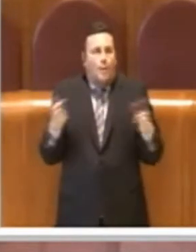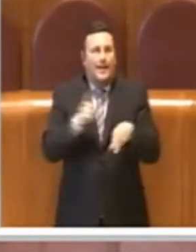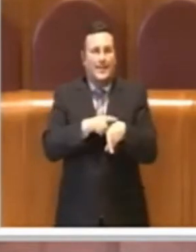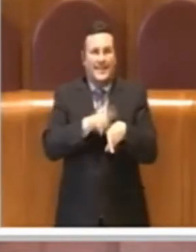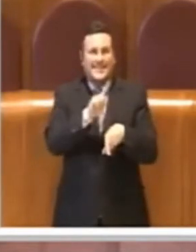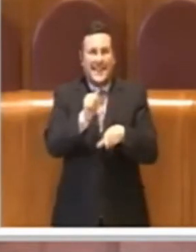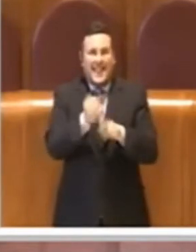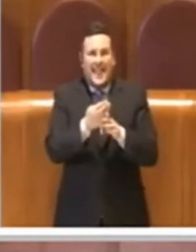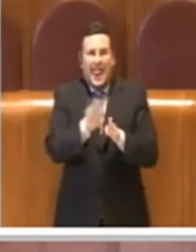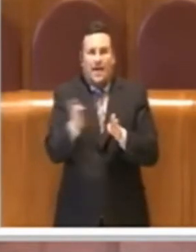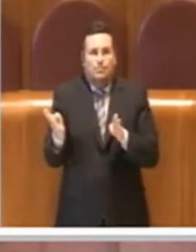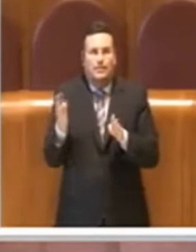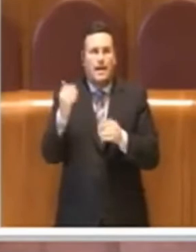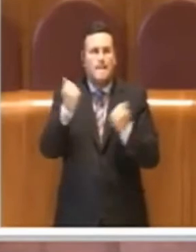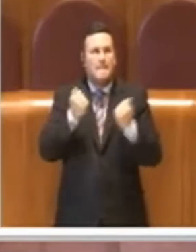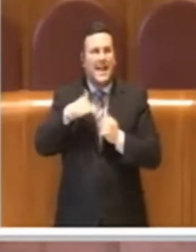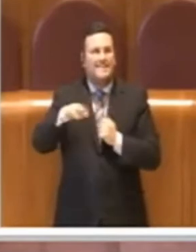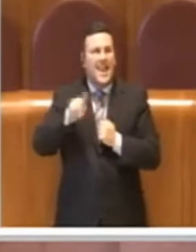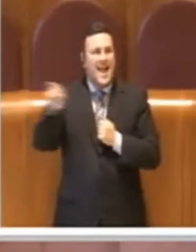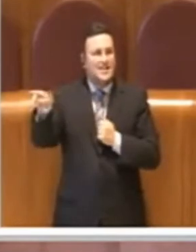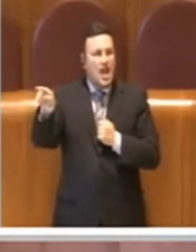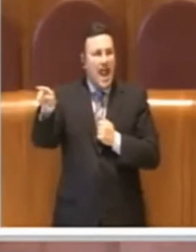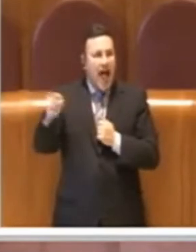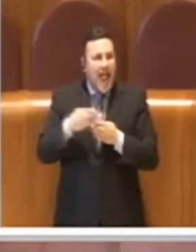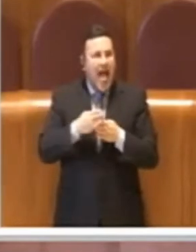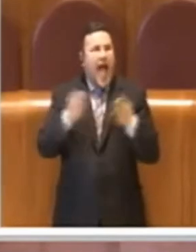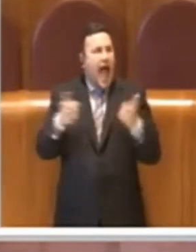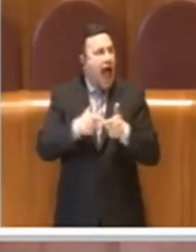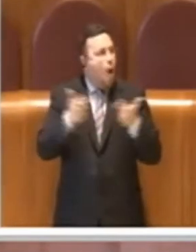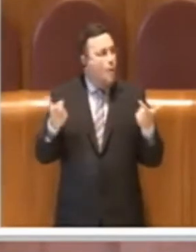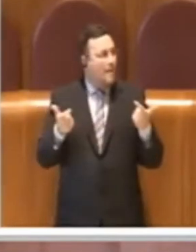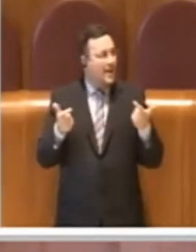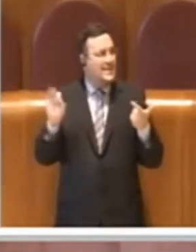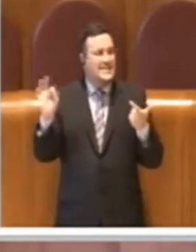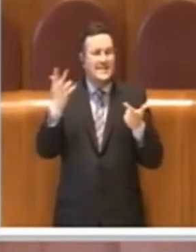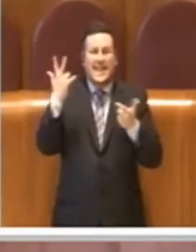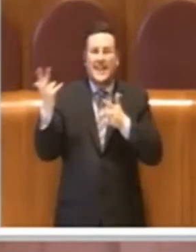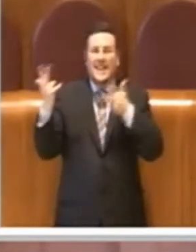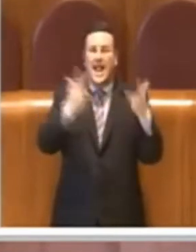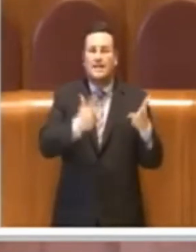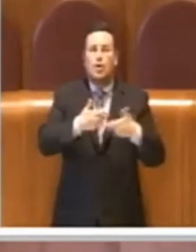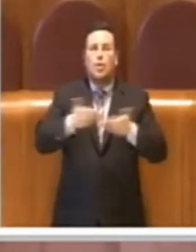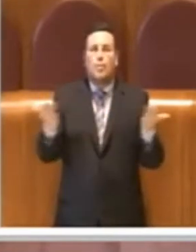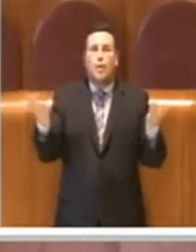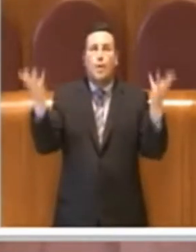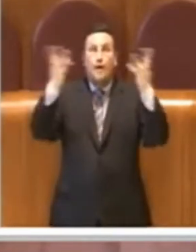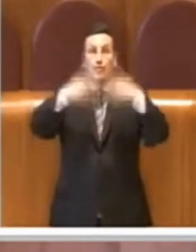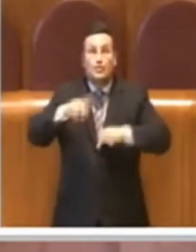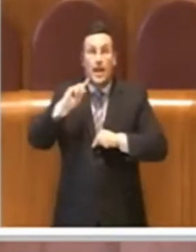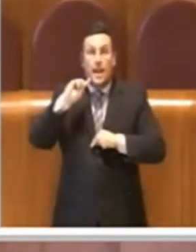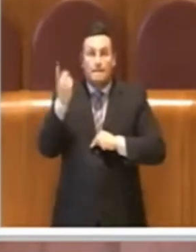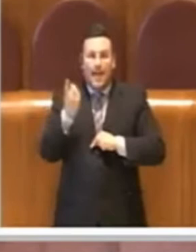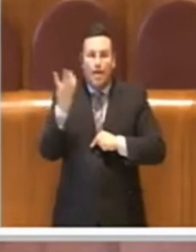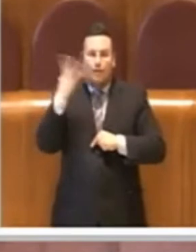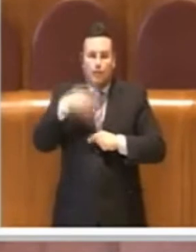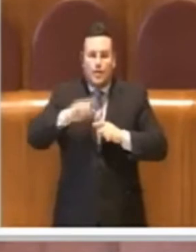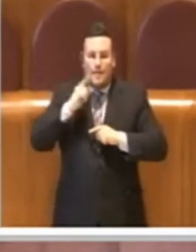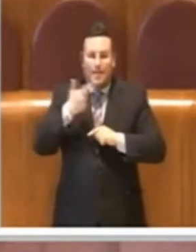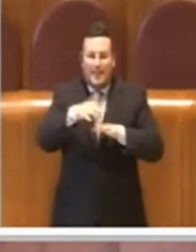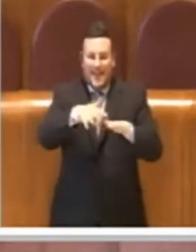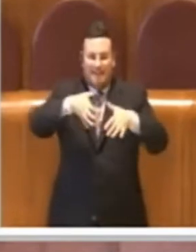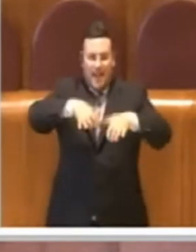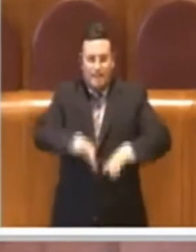macchine a Via Nazionale non ci entrano, mentre se il trasporto pubblico funziona meglio, e funziona meglio perché c'è meno congestione, molte più persone